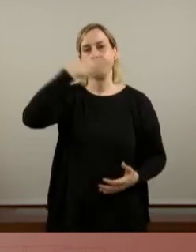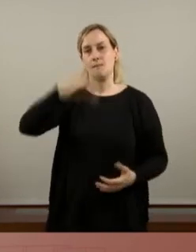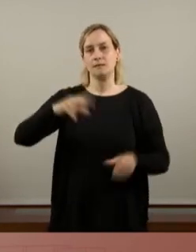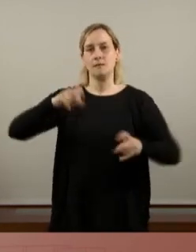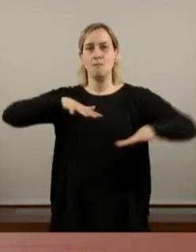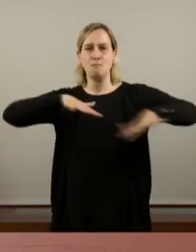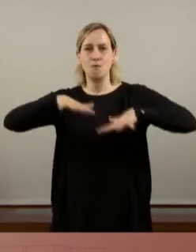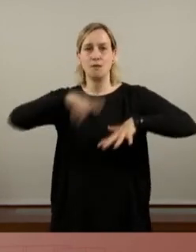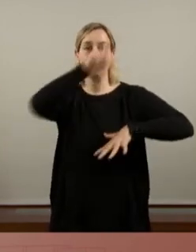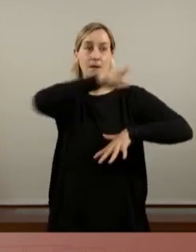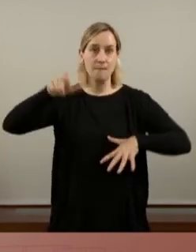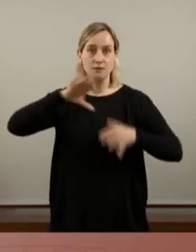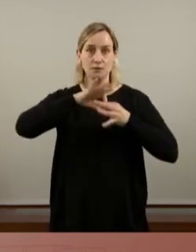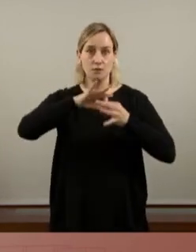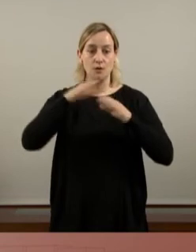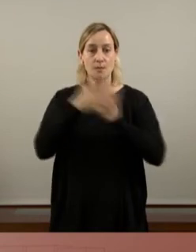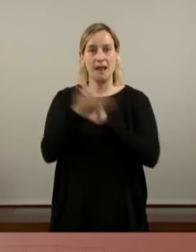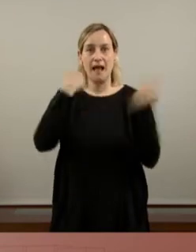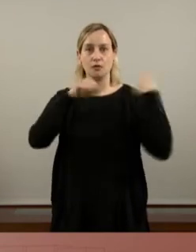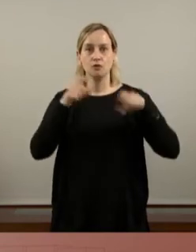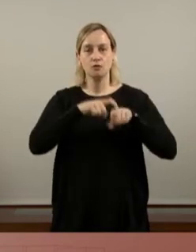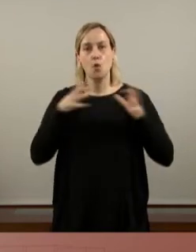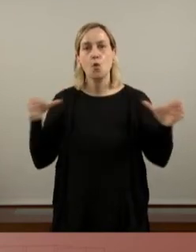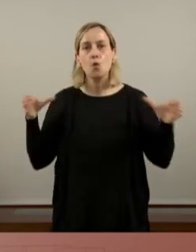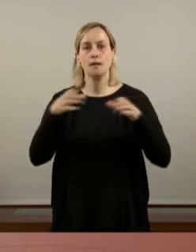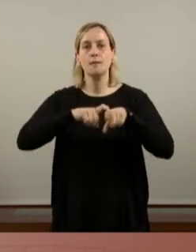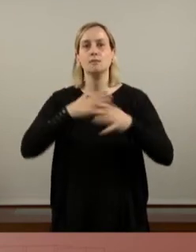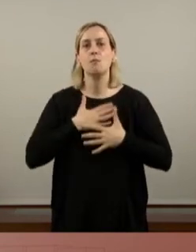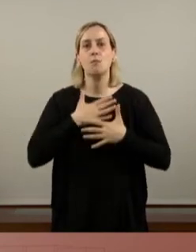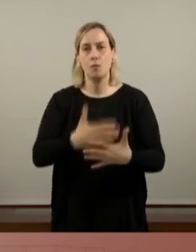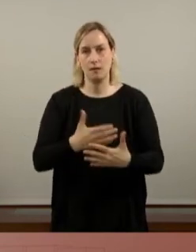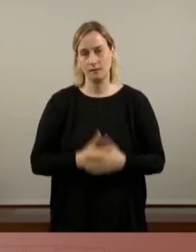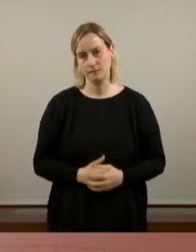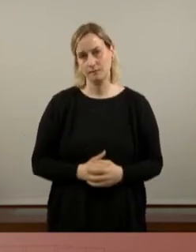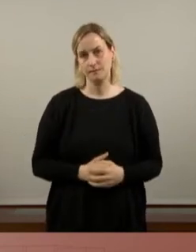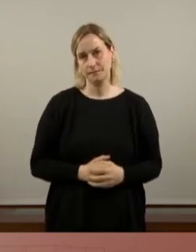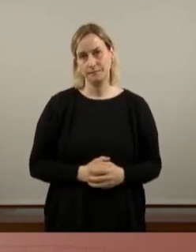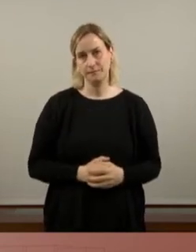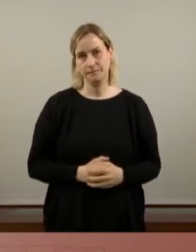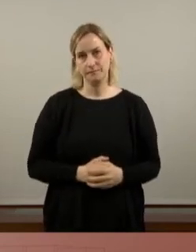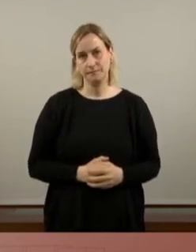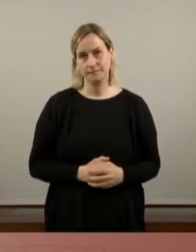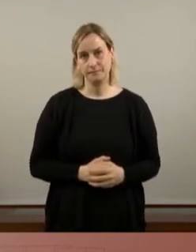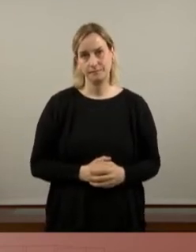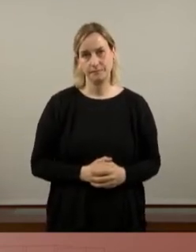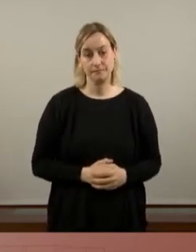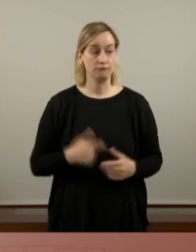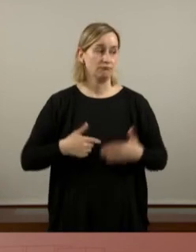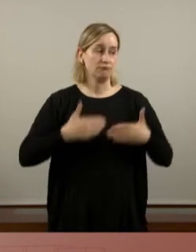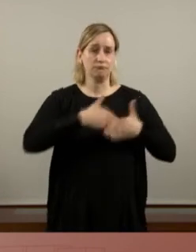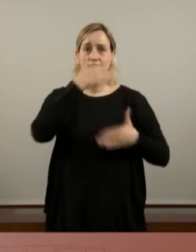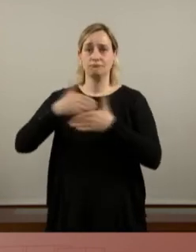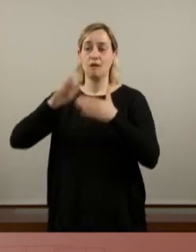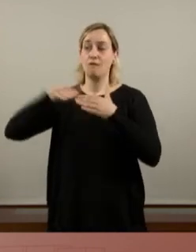mobilitzar persones per accions col·lectives voluntàries. I fora d'aquestes parets hi tenim